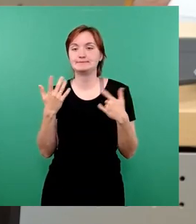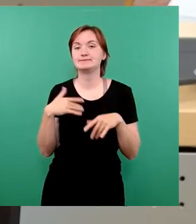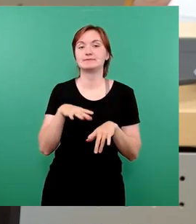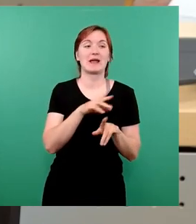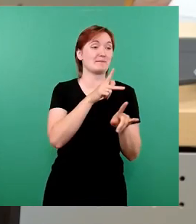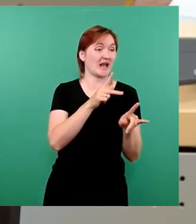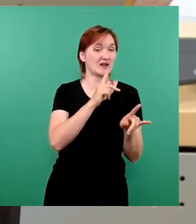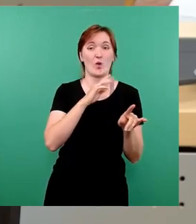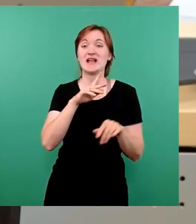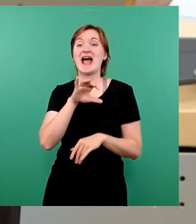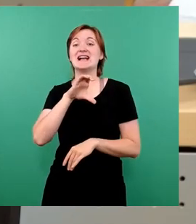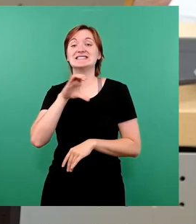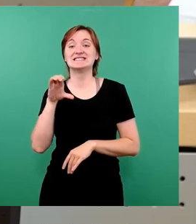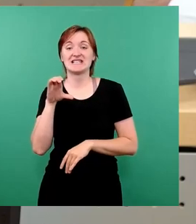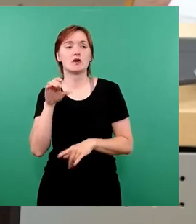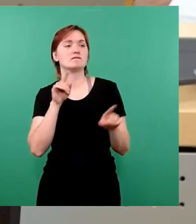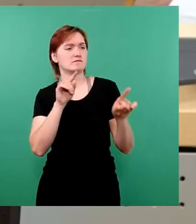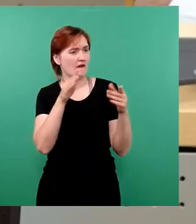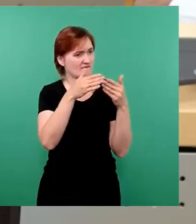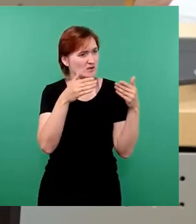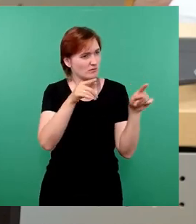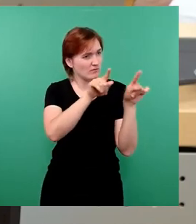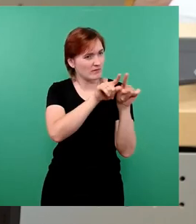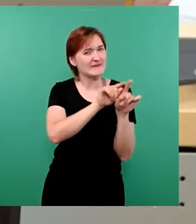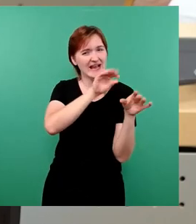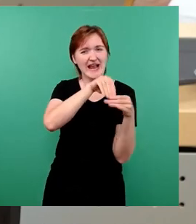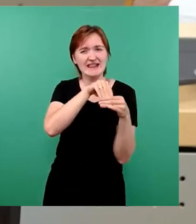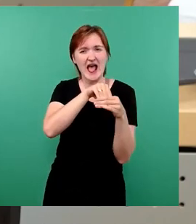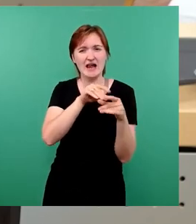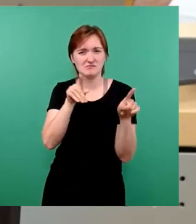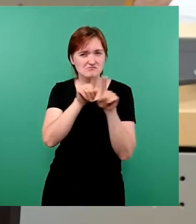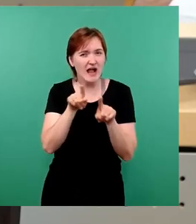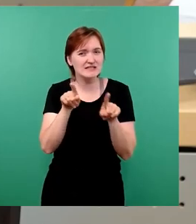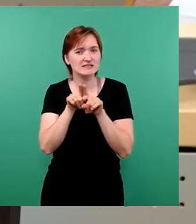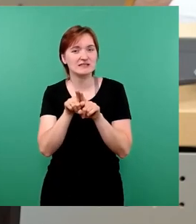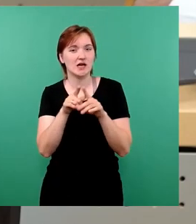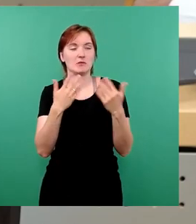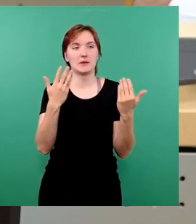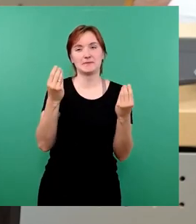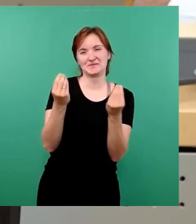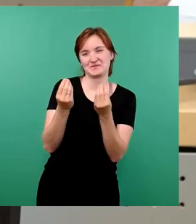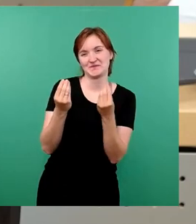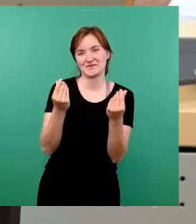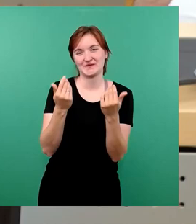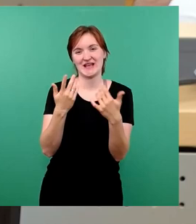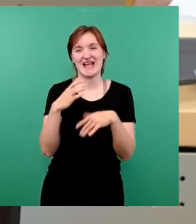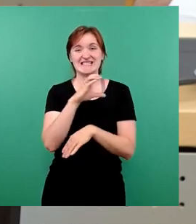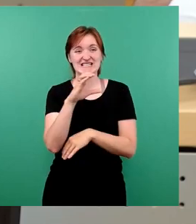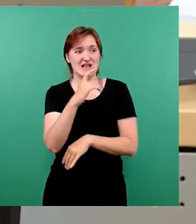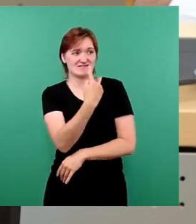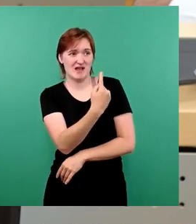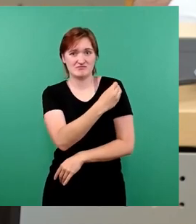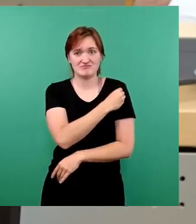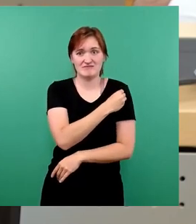bei euren Fraktionen relativ nah dran, rein inhaltlich. Aber wenn ich vom Christian höre, rechtzeitig